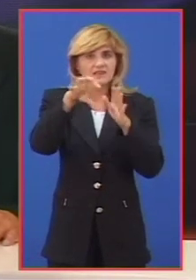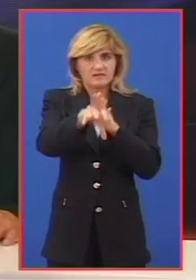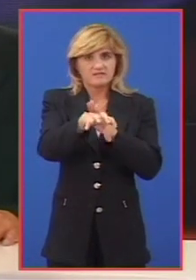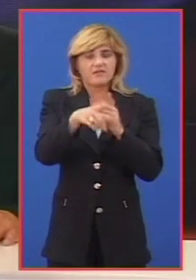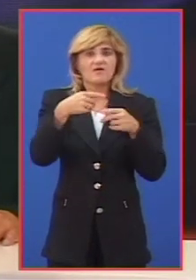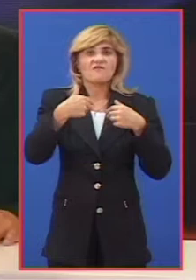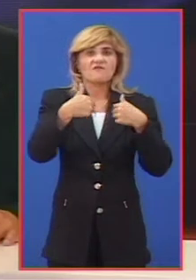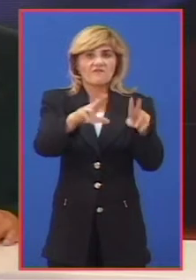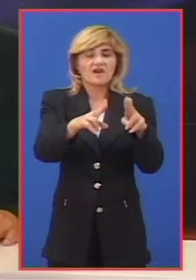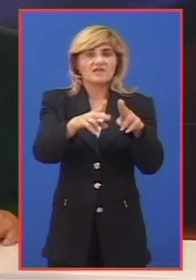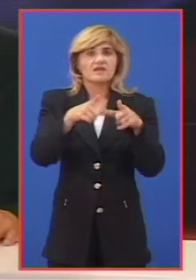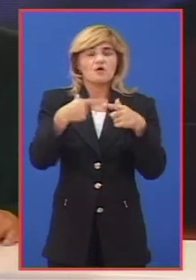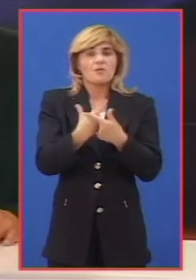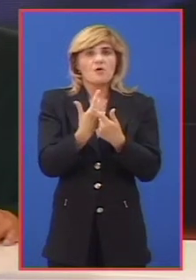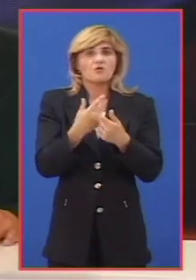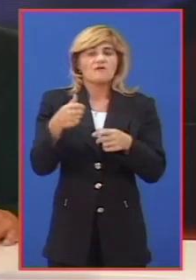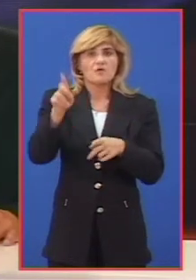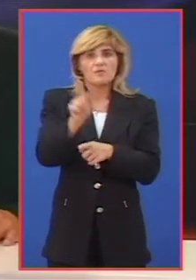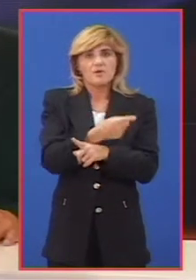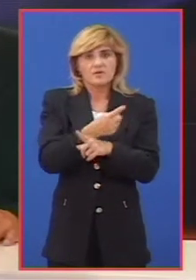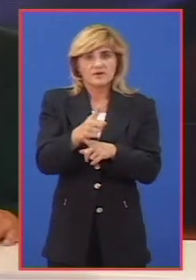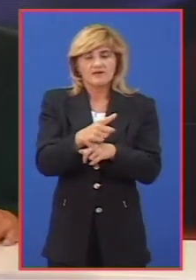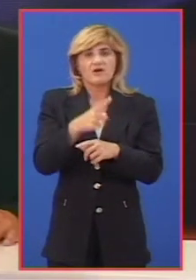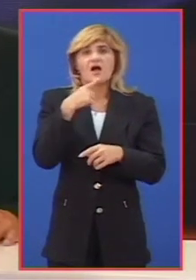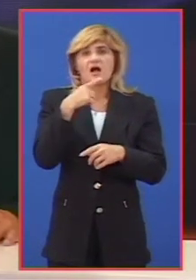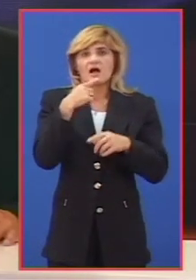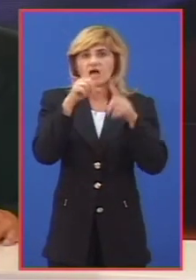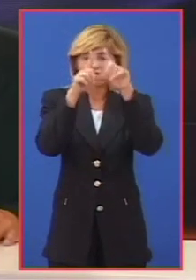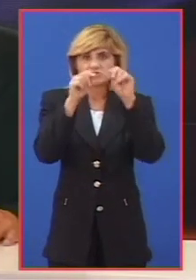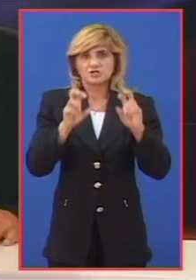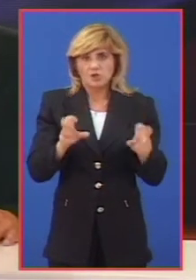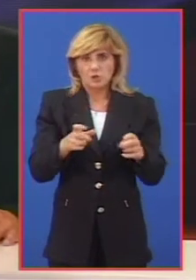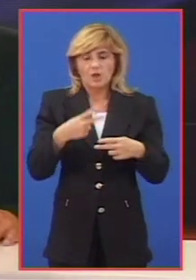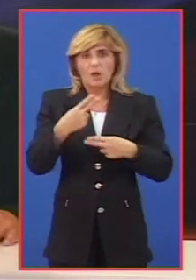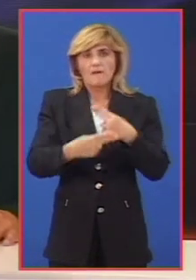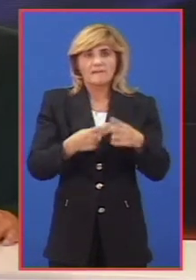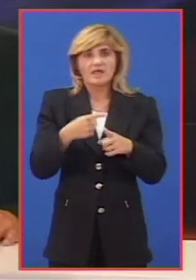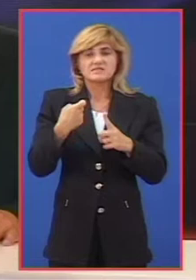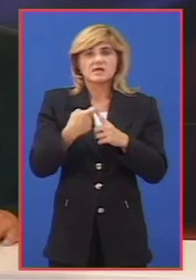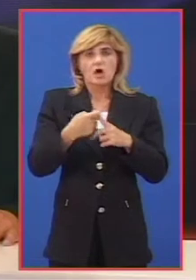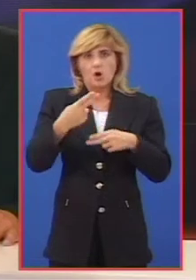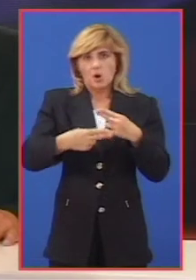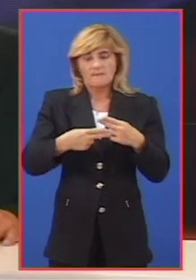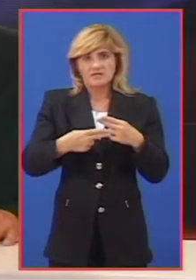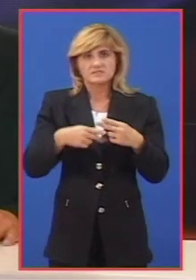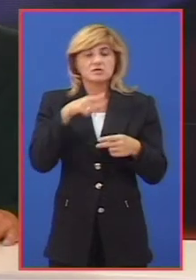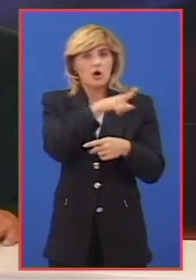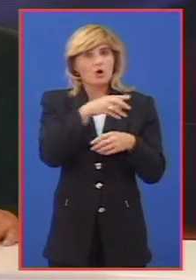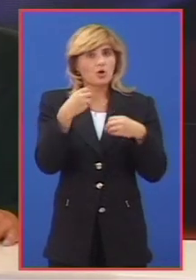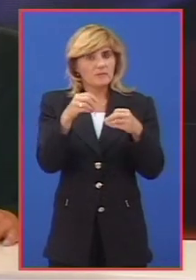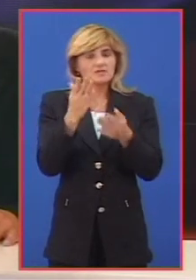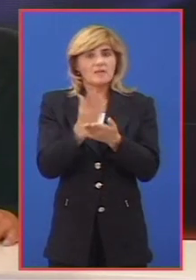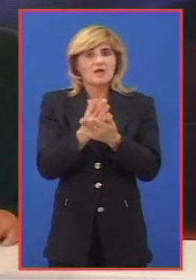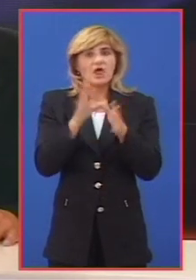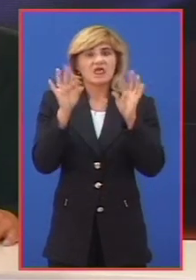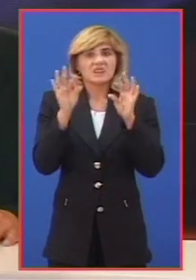vratila je Zavodu za urbanizam na Doradu, kaže za Jueko predsjednik komisije Nebojša Janjić. On objašnjava da je bilo